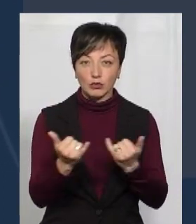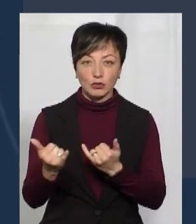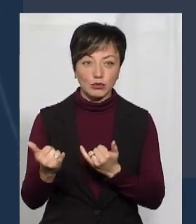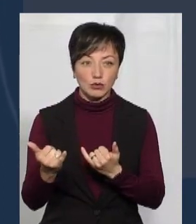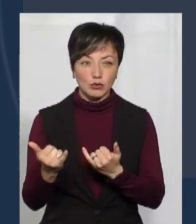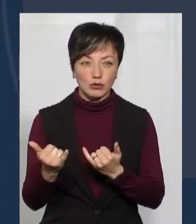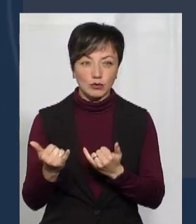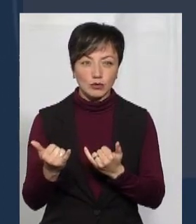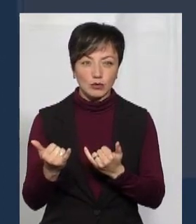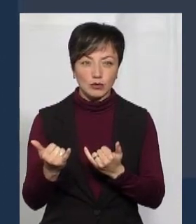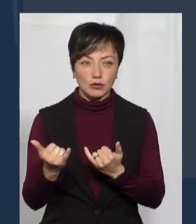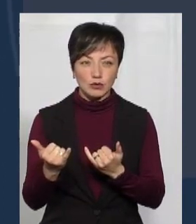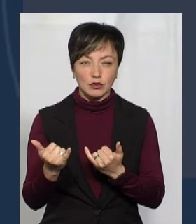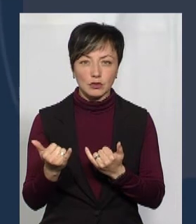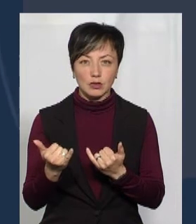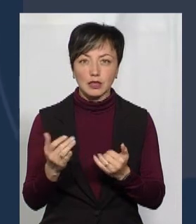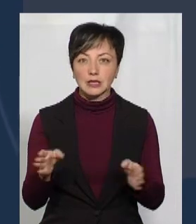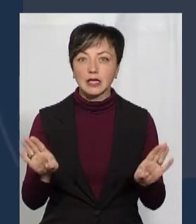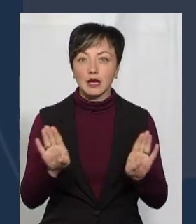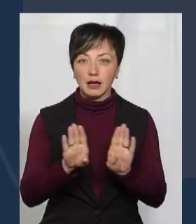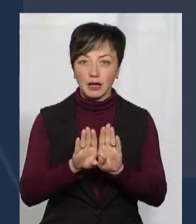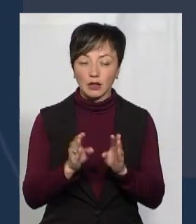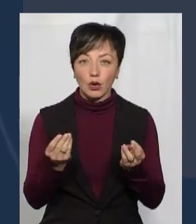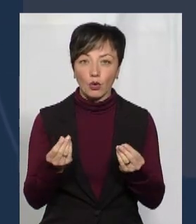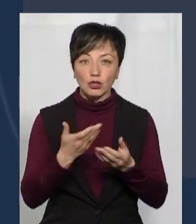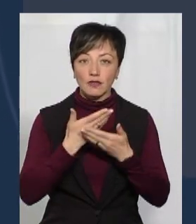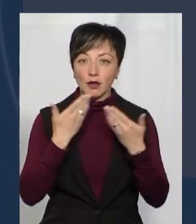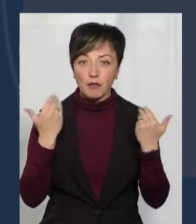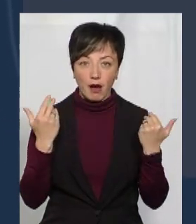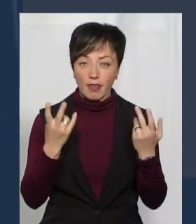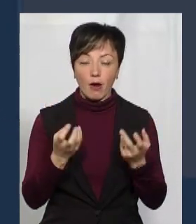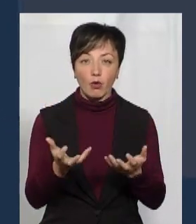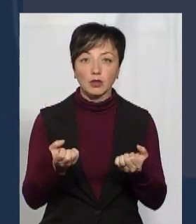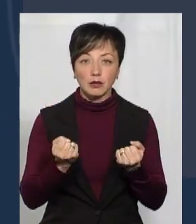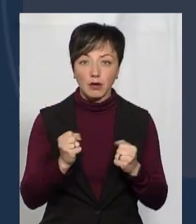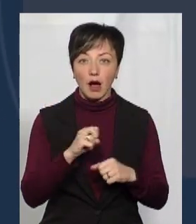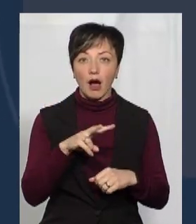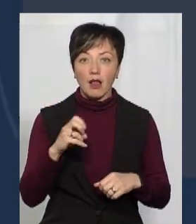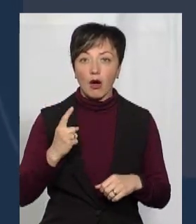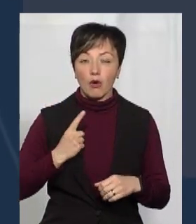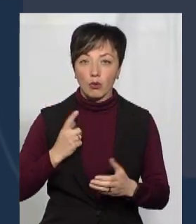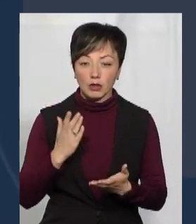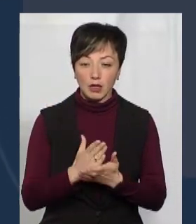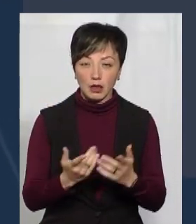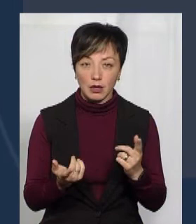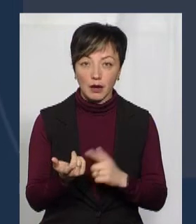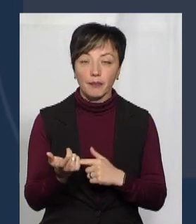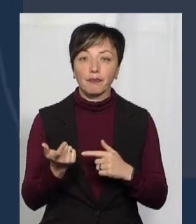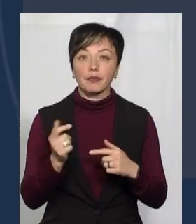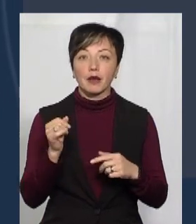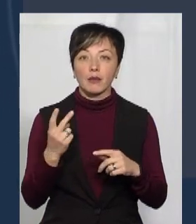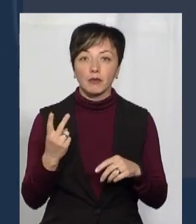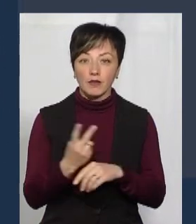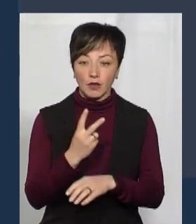торговлі на ринках. Вони закриті, коштів немає, не отримують. Але охорона є, вона здійснюється і в